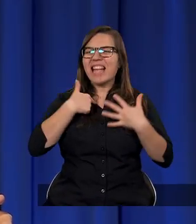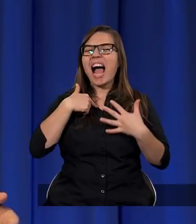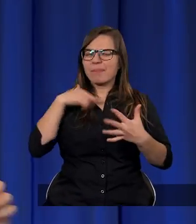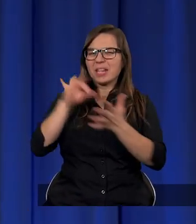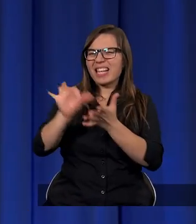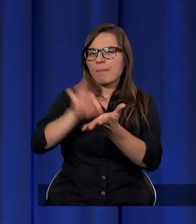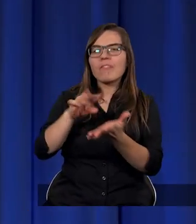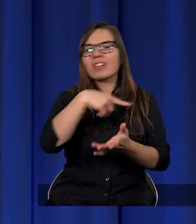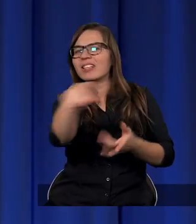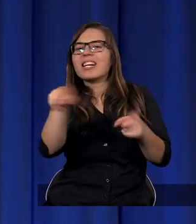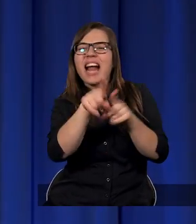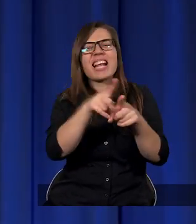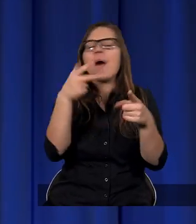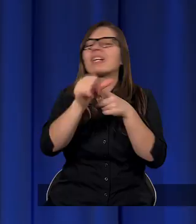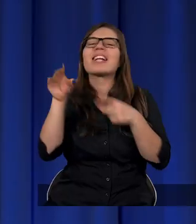którymi byliście wcześniej.